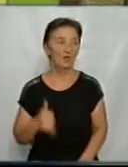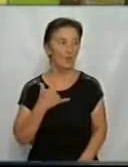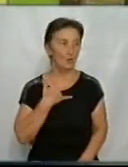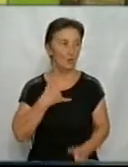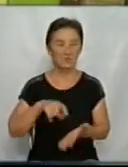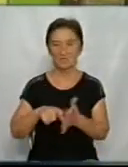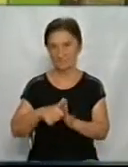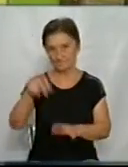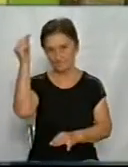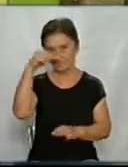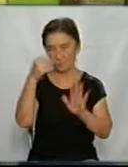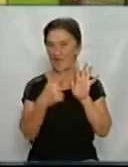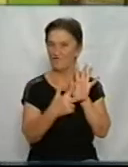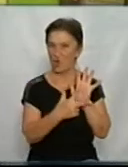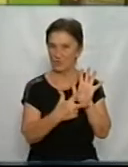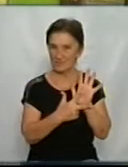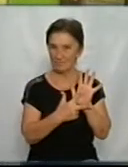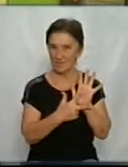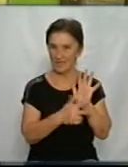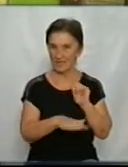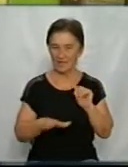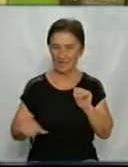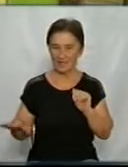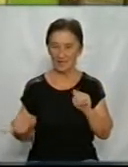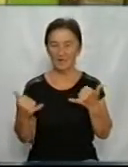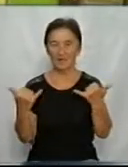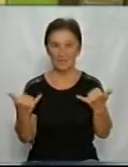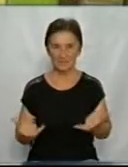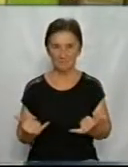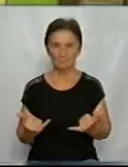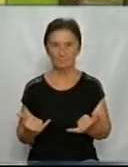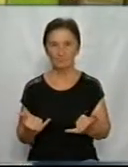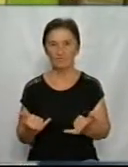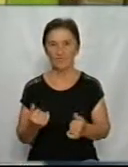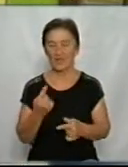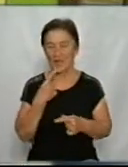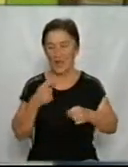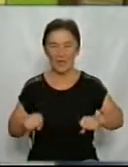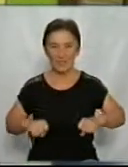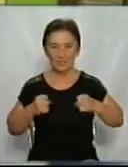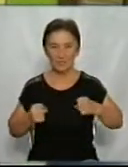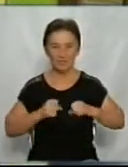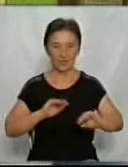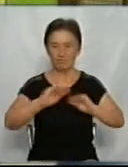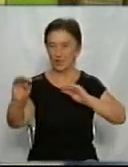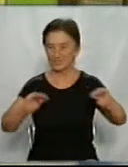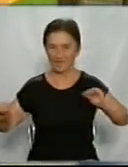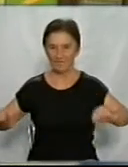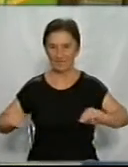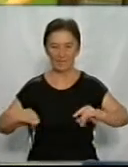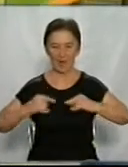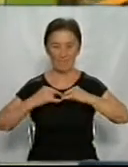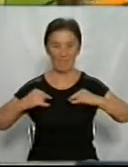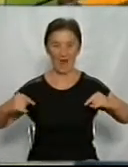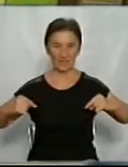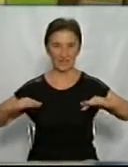навчається 8 учнів. Ми тільки що з робітниками спробували поставити парти на відстані